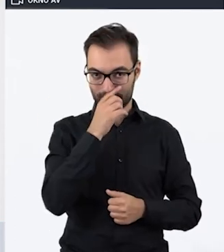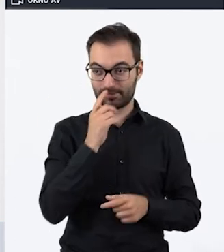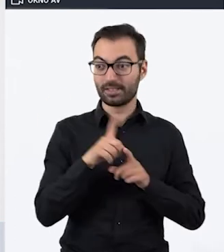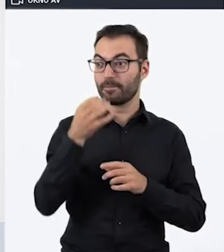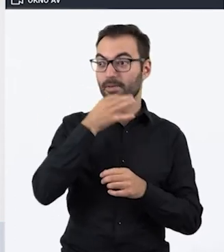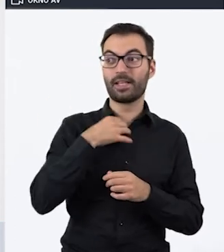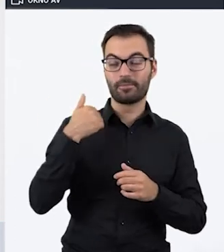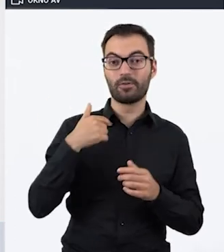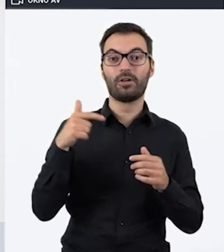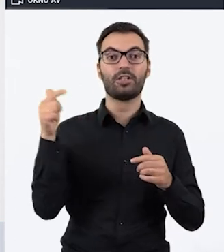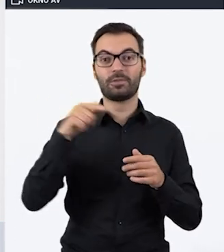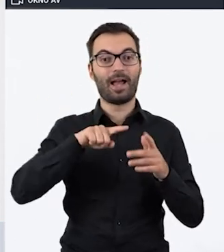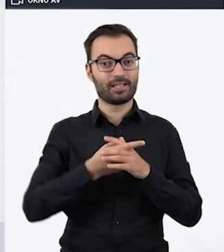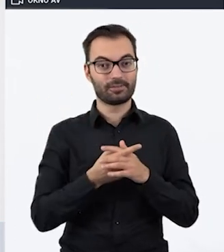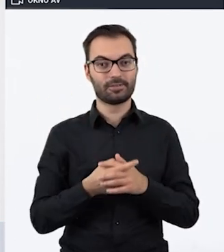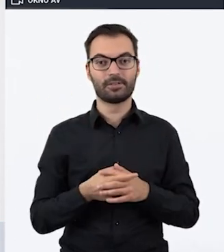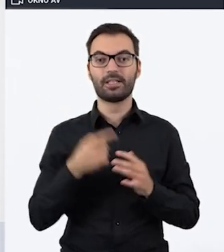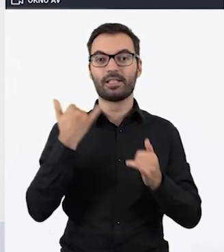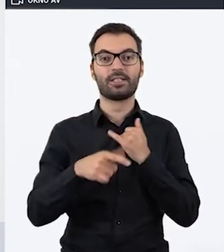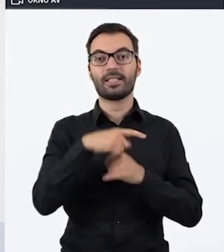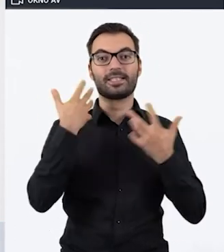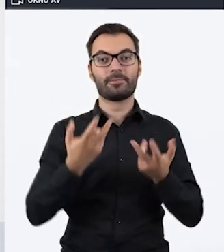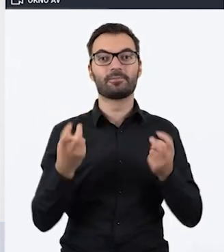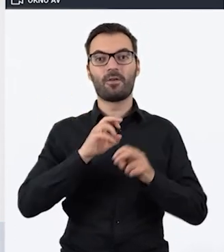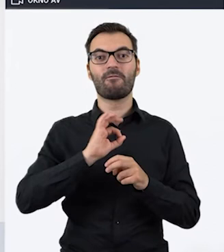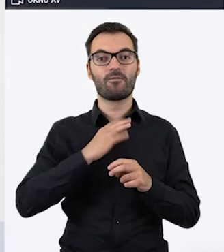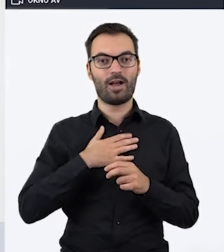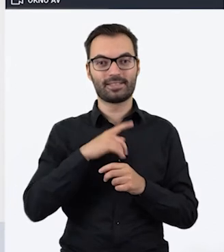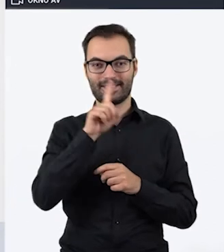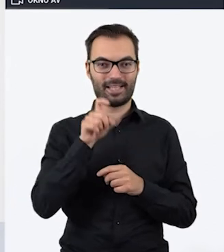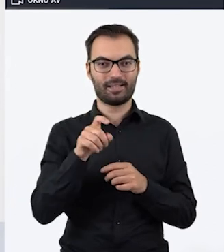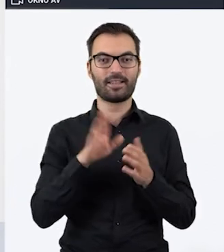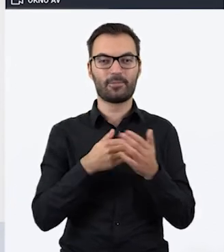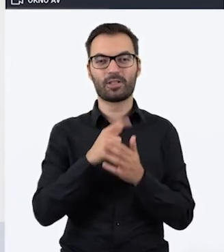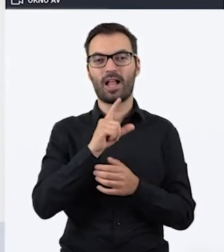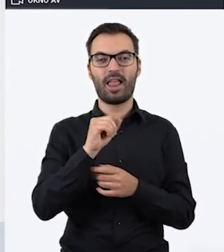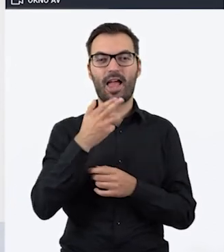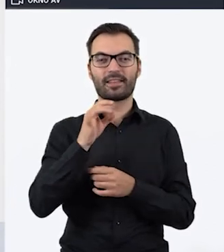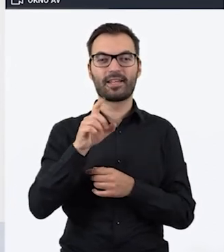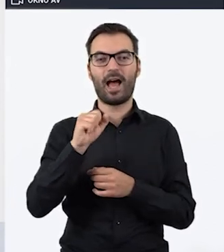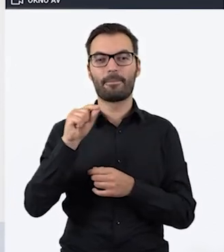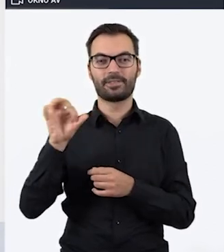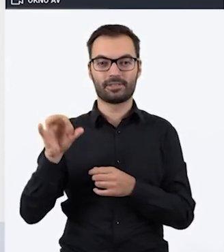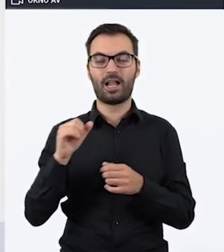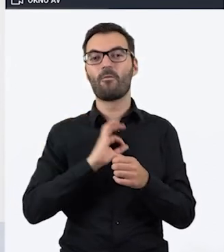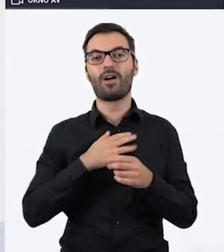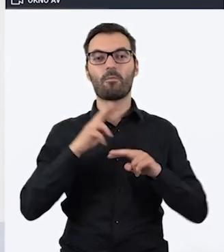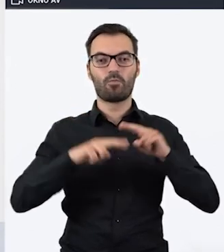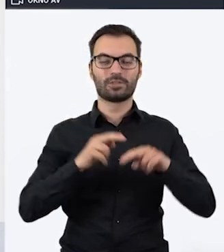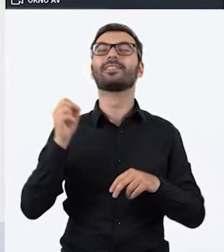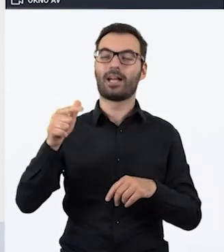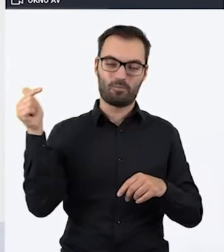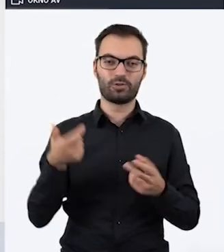Tak, i padło też pytanie, czy należy się rejestrować. Drodzy Państwo, jeżeli chcemy stworzyć własne zagadki, na przykład na Learning Apps albo własne puzzle, to tak